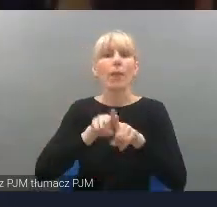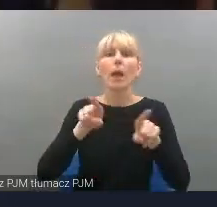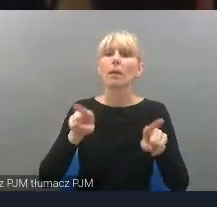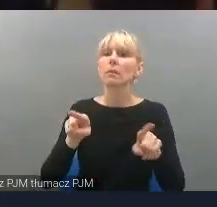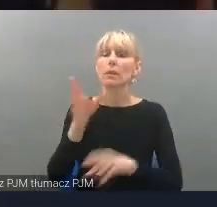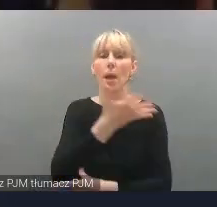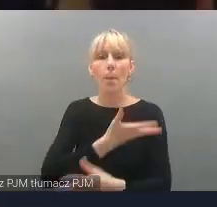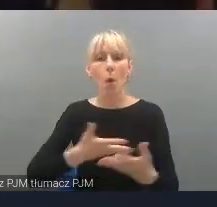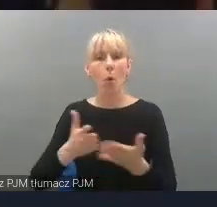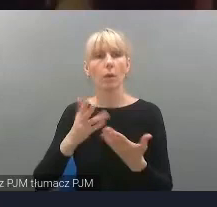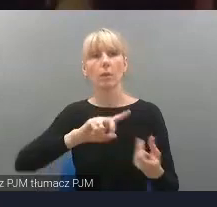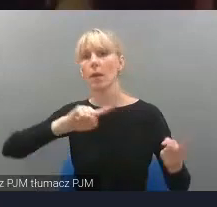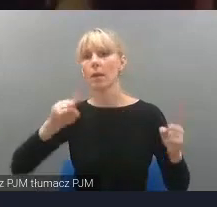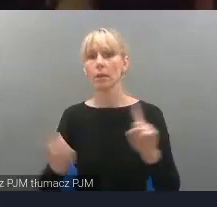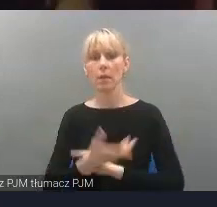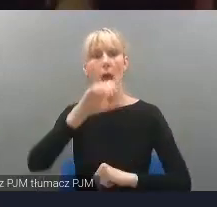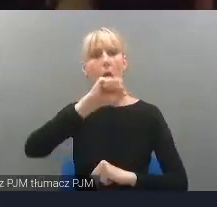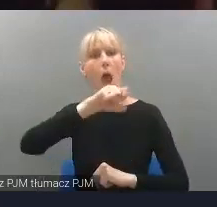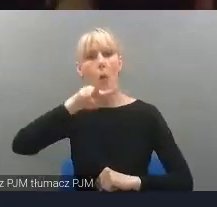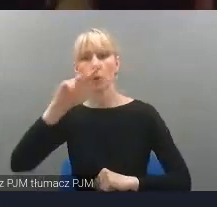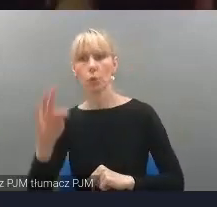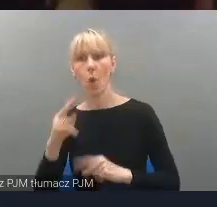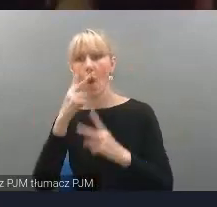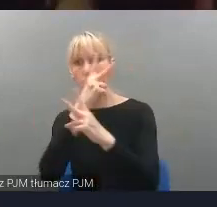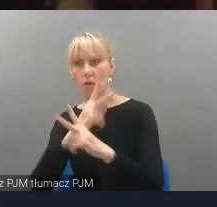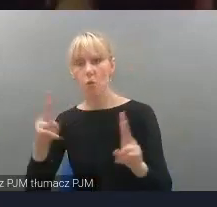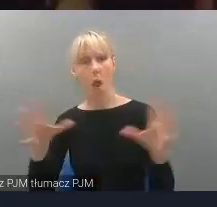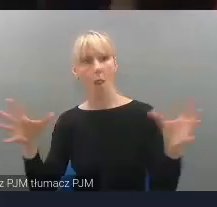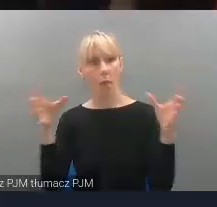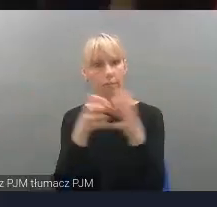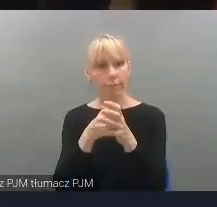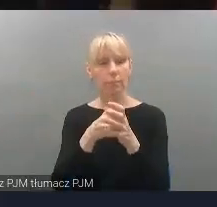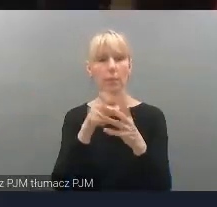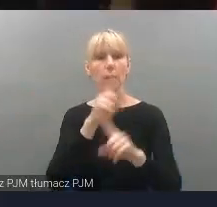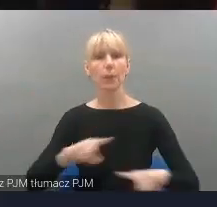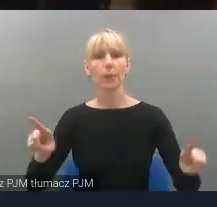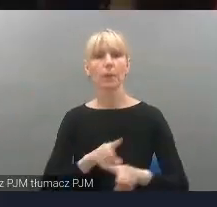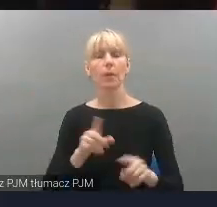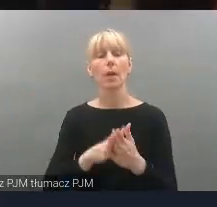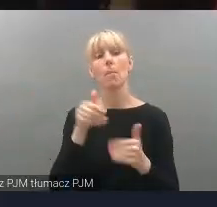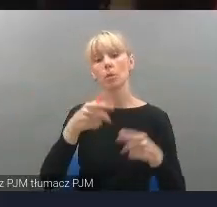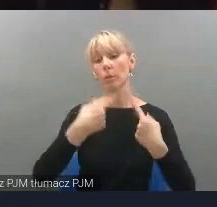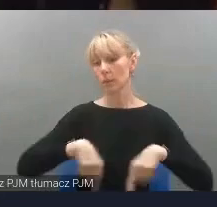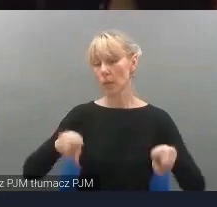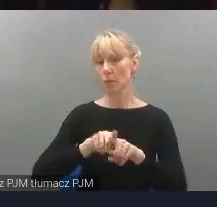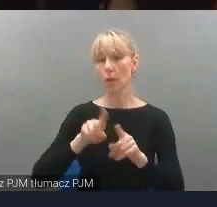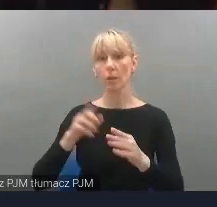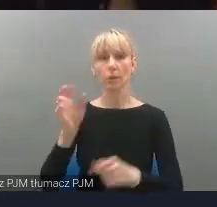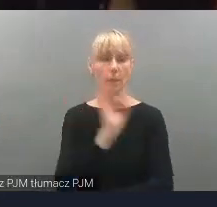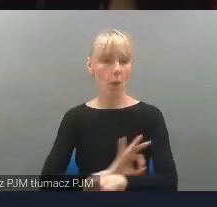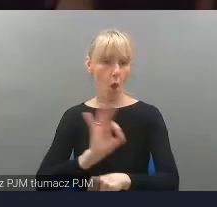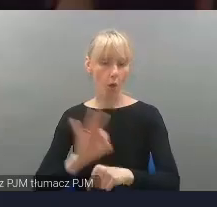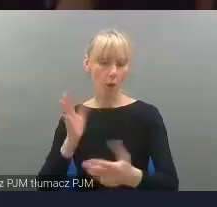zrealizować ten projekt w latach kolejnych, próbujemy pozyskać dofinansowanie. Nie jest może to takie proste, jakbyśmy chcieli, ale